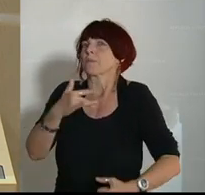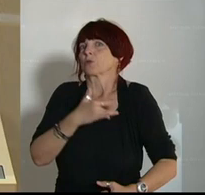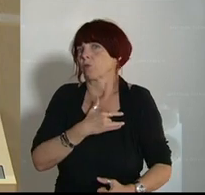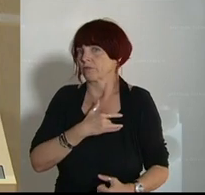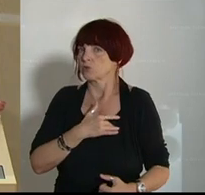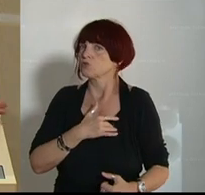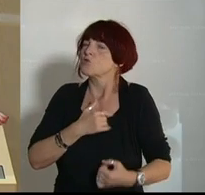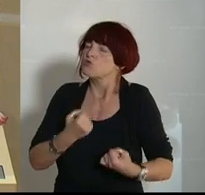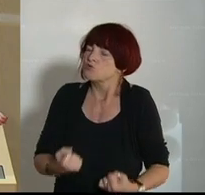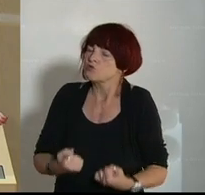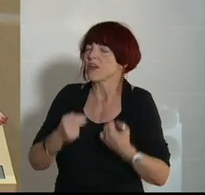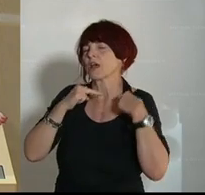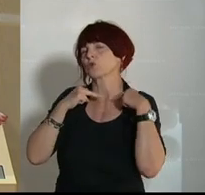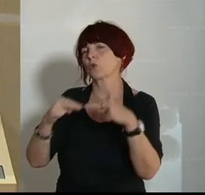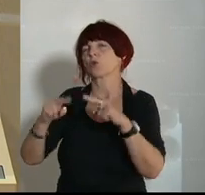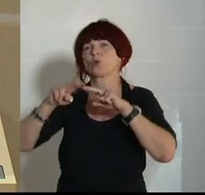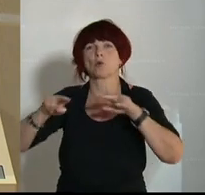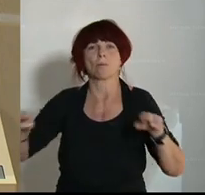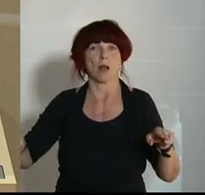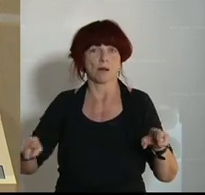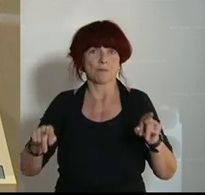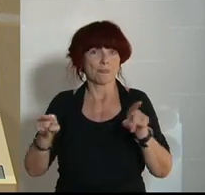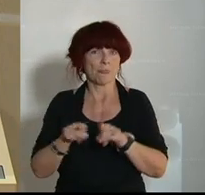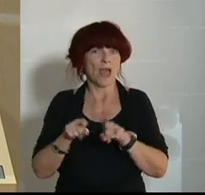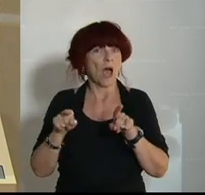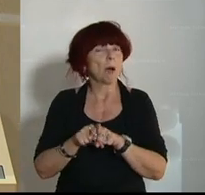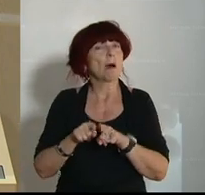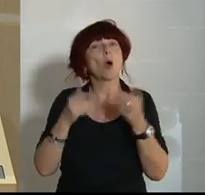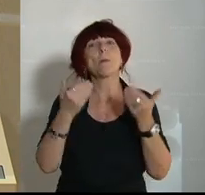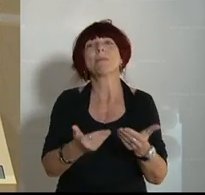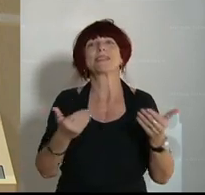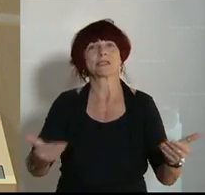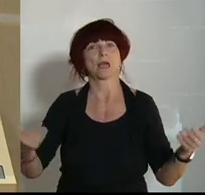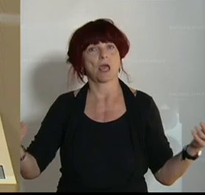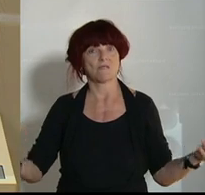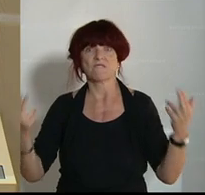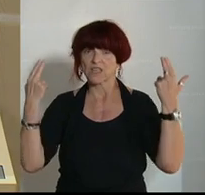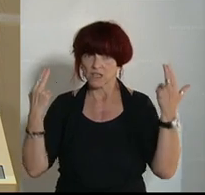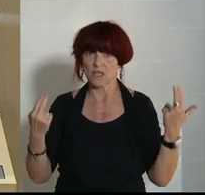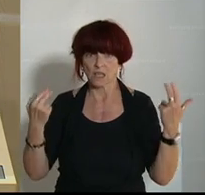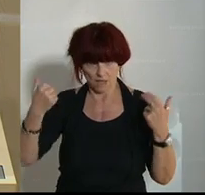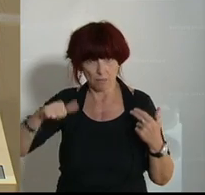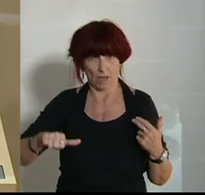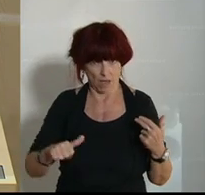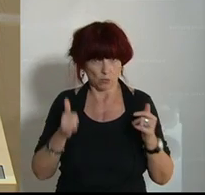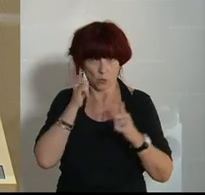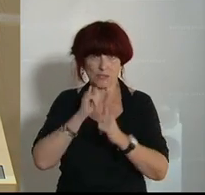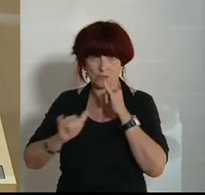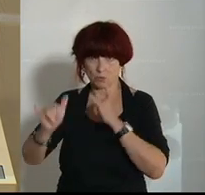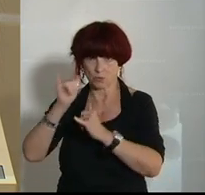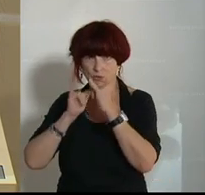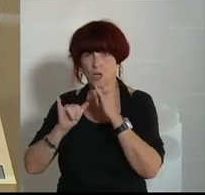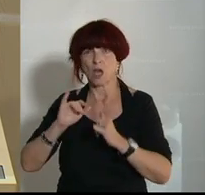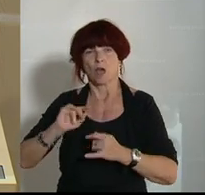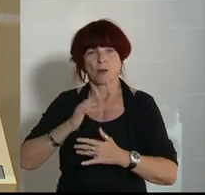Normalität. Auch die Messen sind ein wichtiger Teil der Tourismuswirtschaft und das ist natürlich insbesondere für